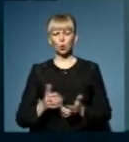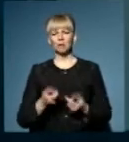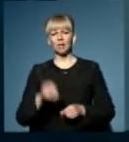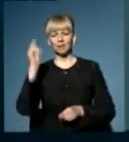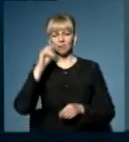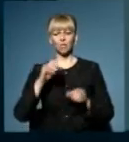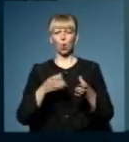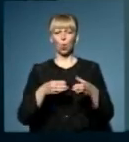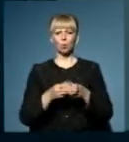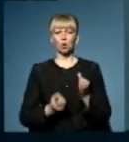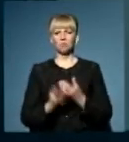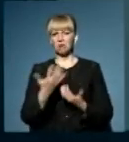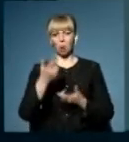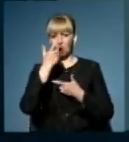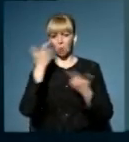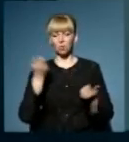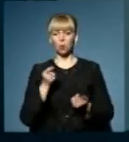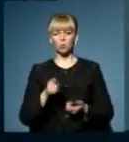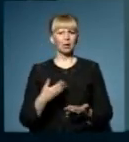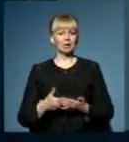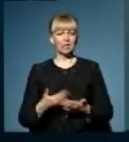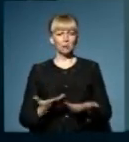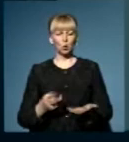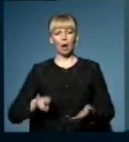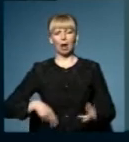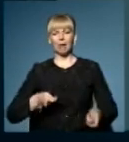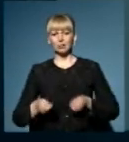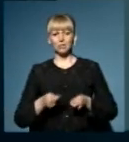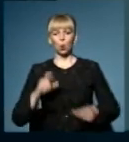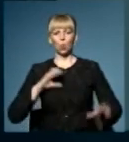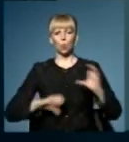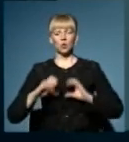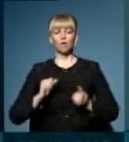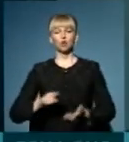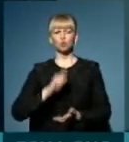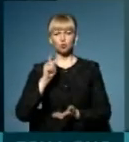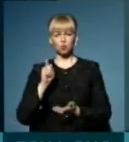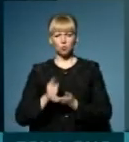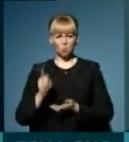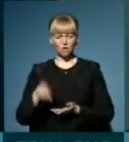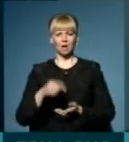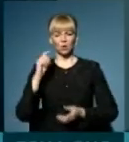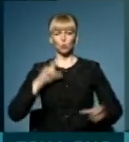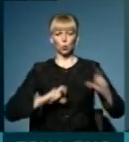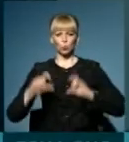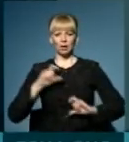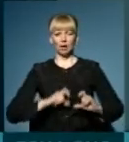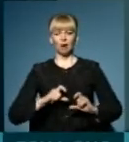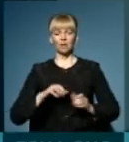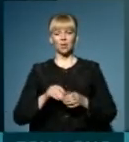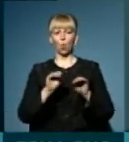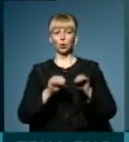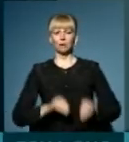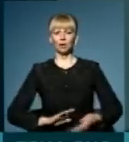навчальних корпусах появилось якесь оголошення. Проте, нібито, адміністрація університету зобов'язує студентів йти